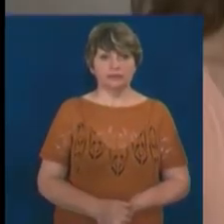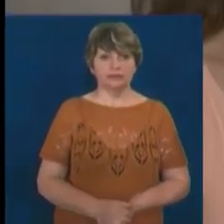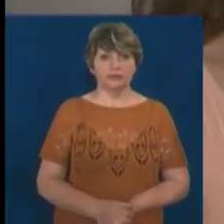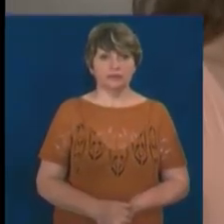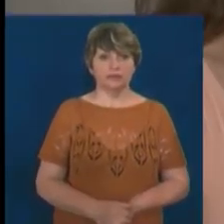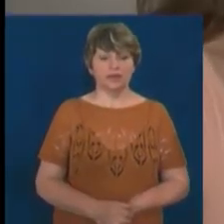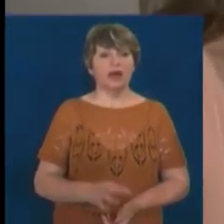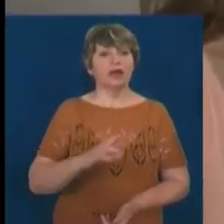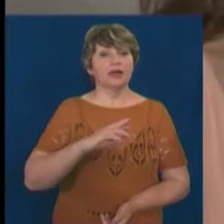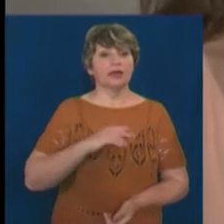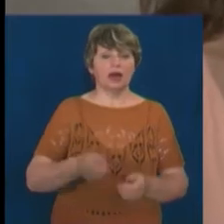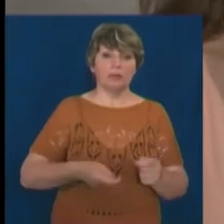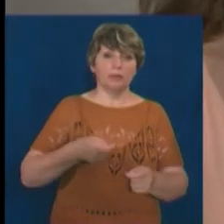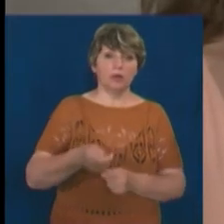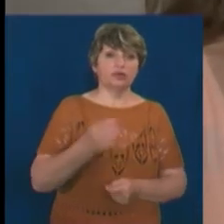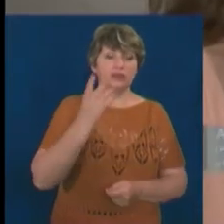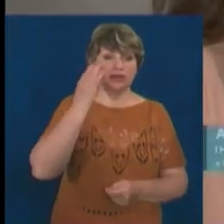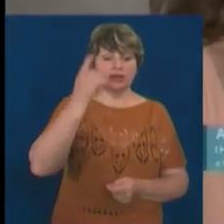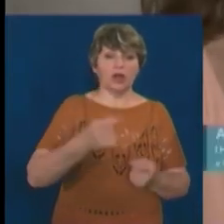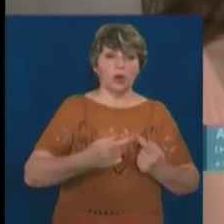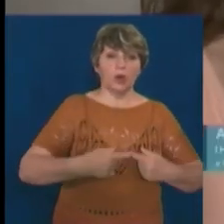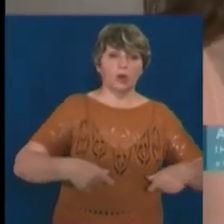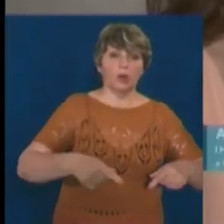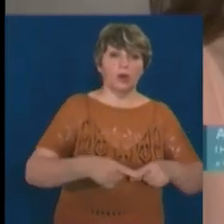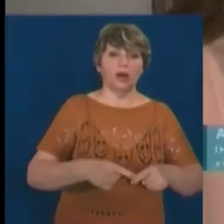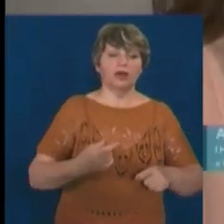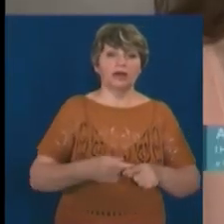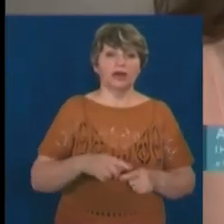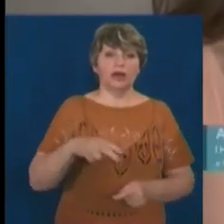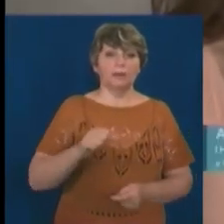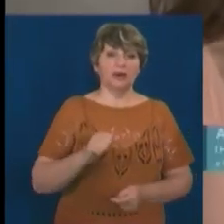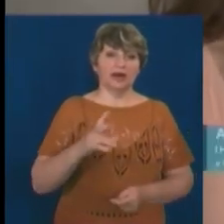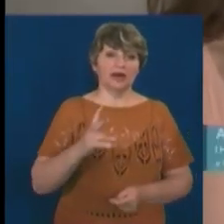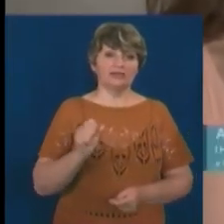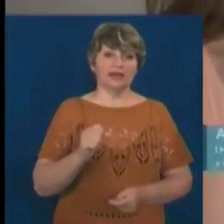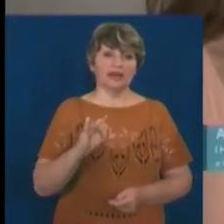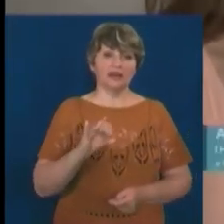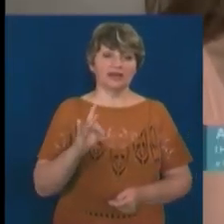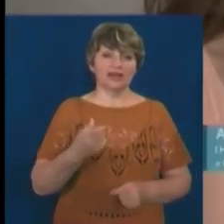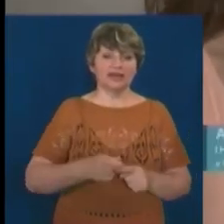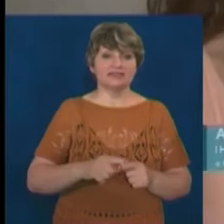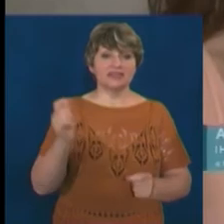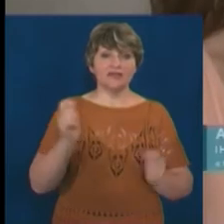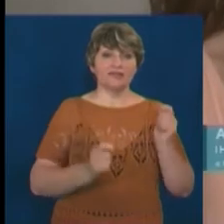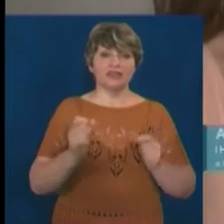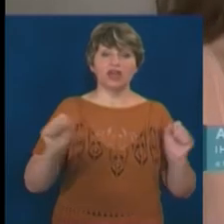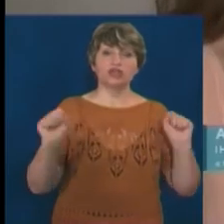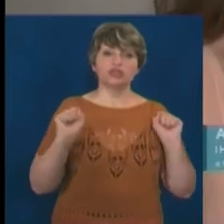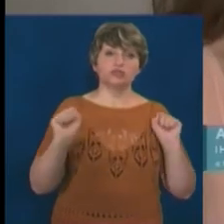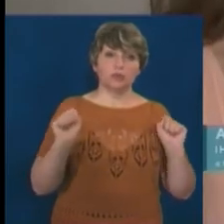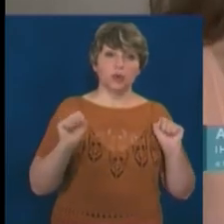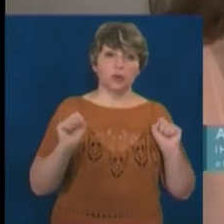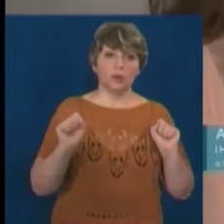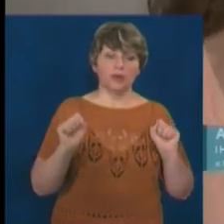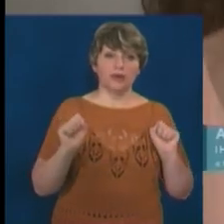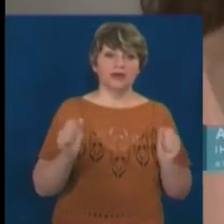Я подала ідею з організацією такого «Фітнес Опен Ейр», я назвала це. Це фестиваль спорту на свіжому повітрі,